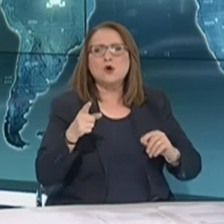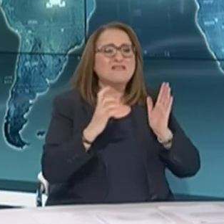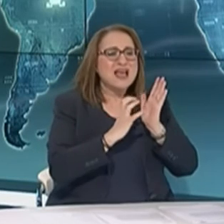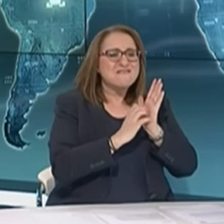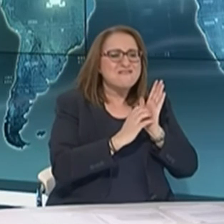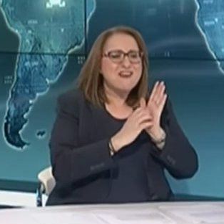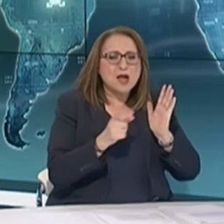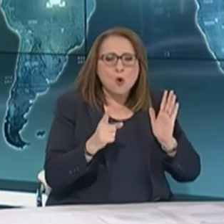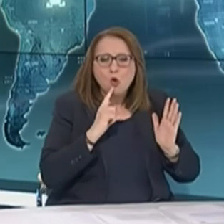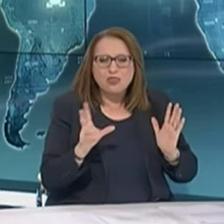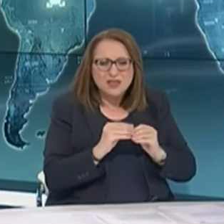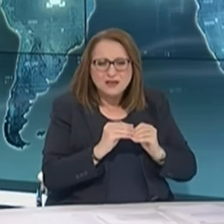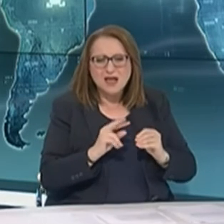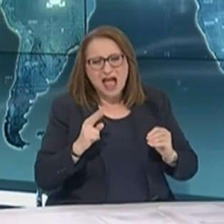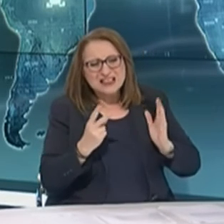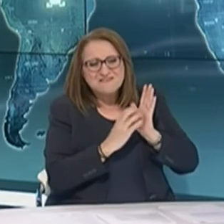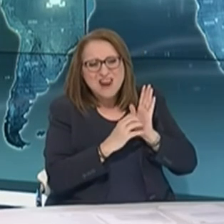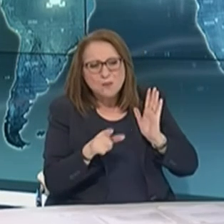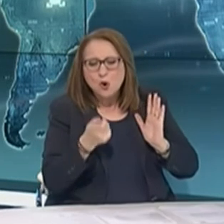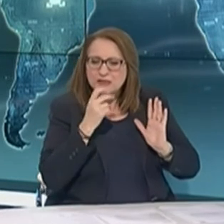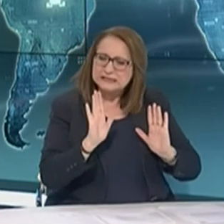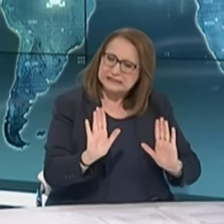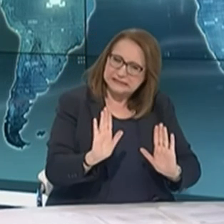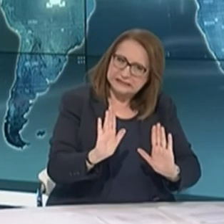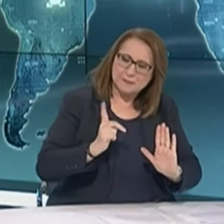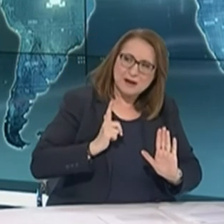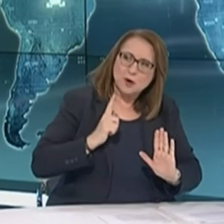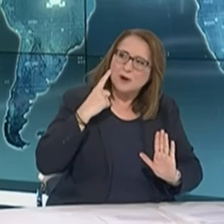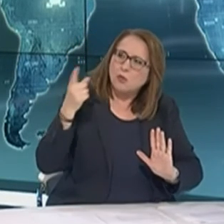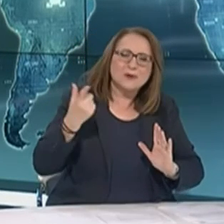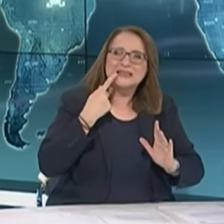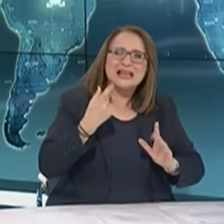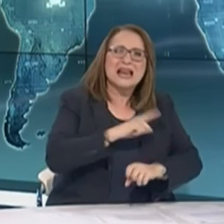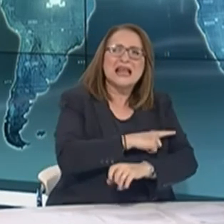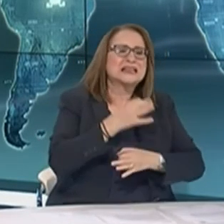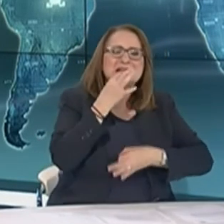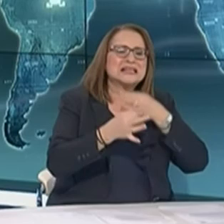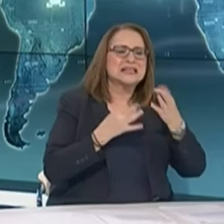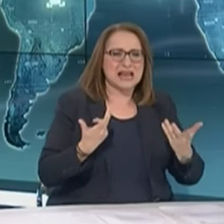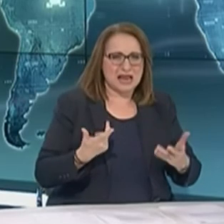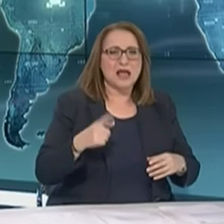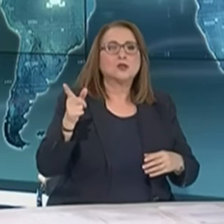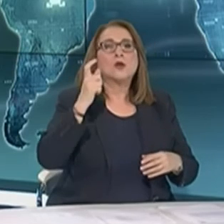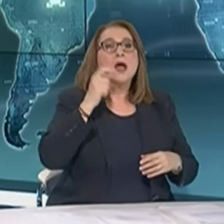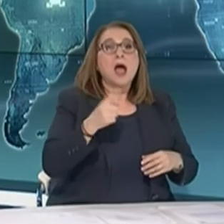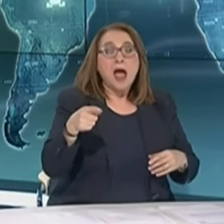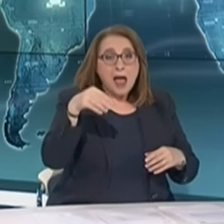Αυτό είναι το ένα. Το δεύτερο, όσον αφορά τα ποιοτικά χαρακτηριστικά, να σας πω ότι οι διασωληνωμένοι είναι όλοι άνδρες.